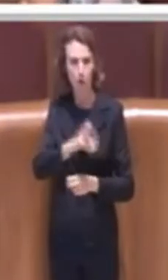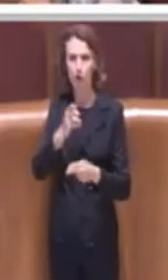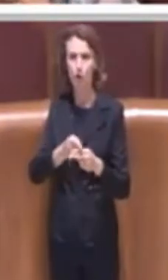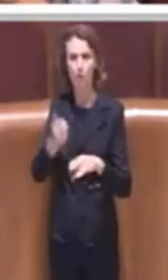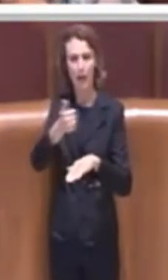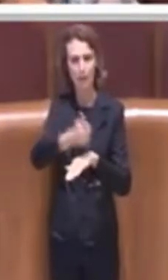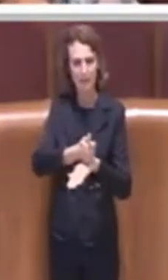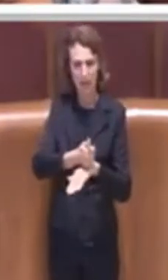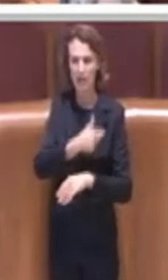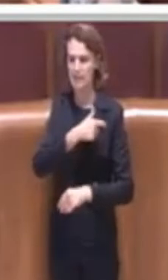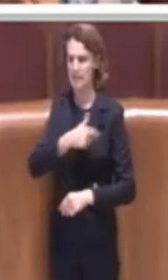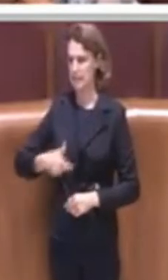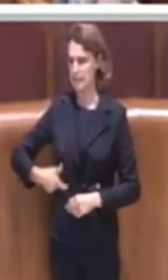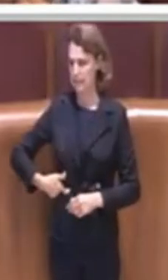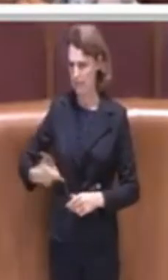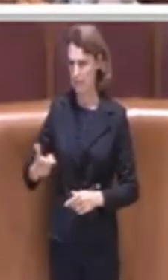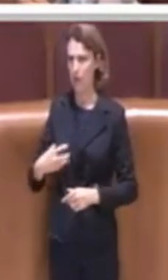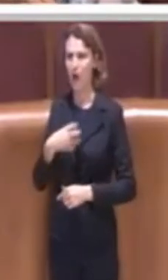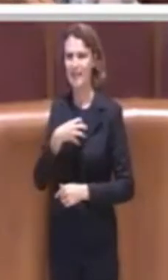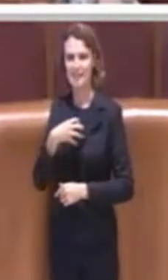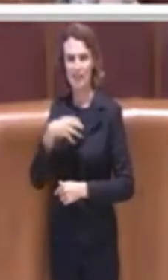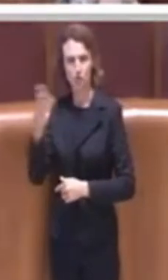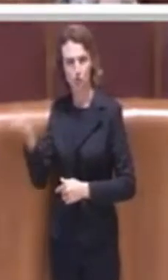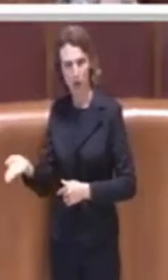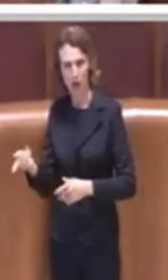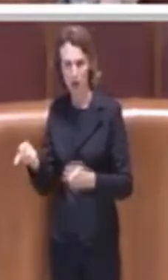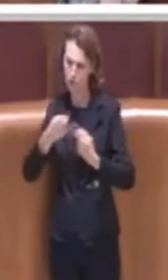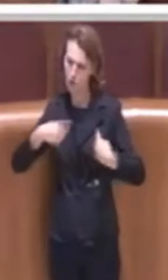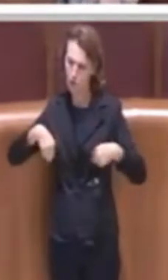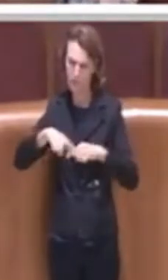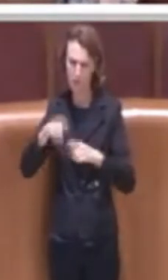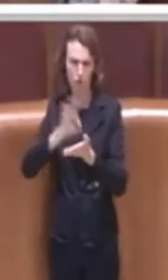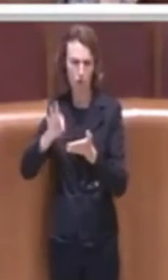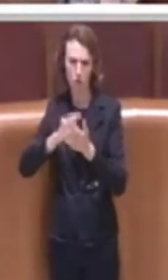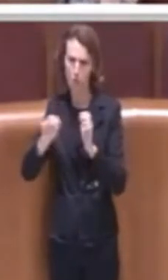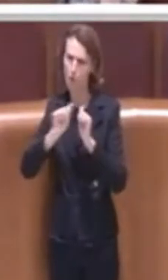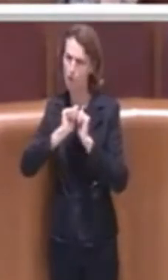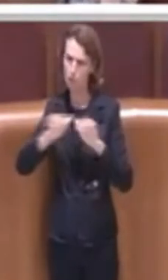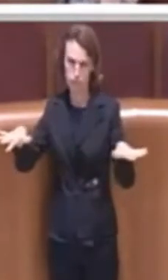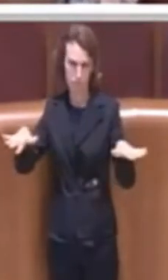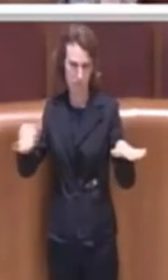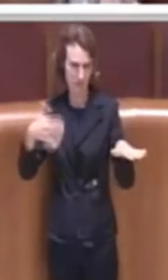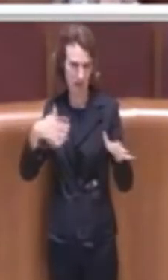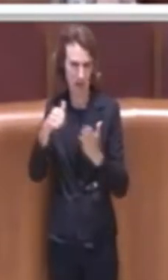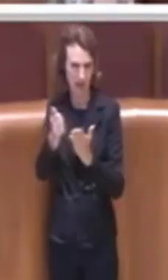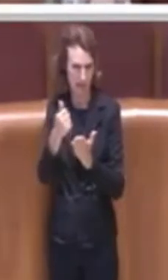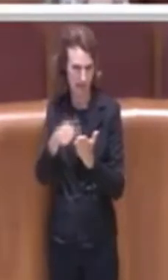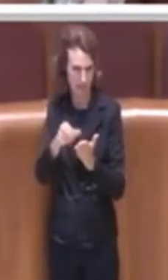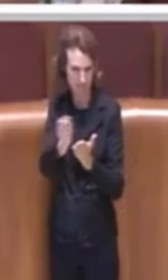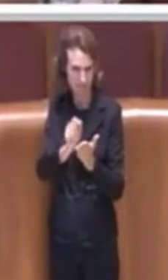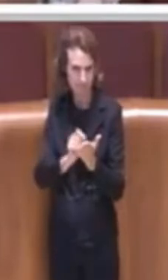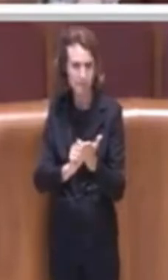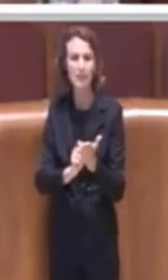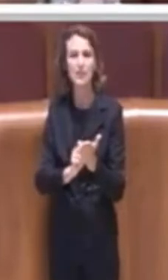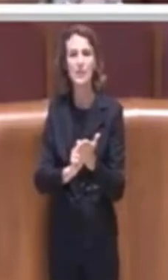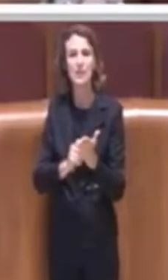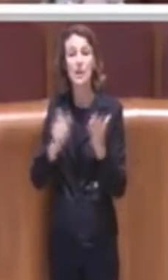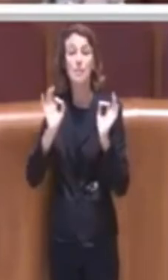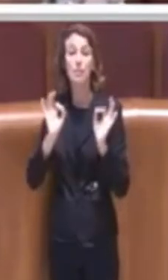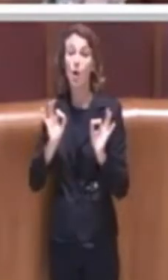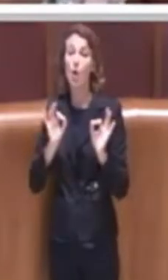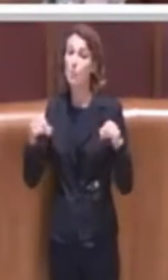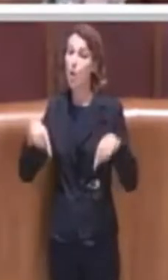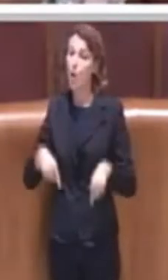sindaca, all'assessorato, alla commissione scuola e la invia proprio oggi, che è